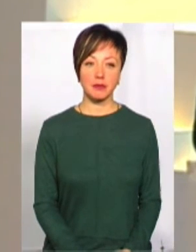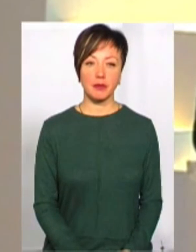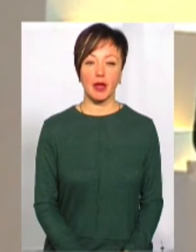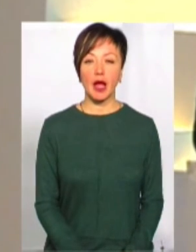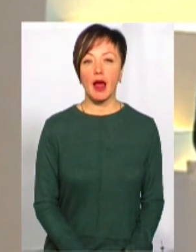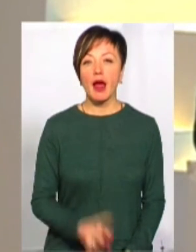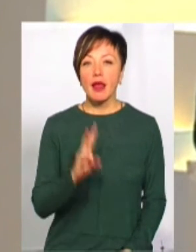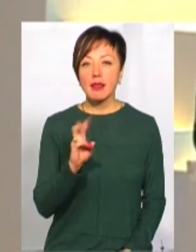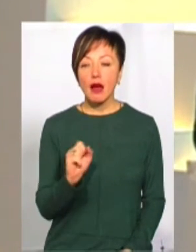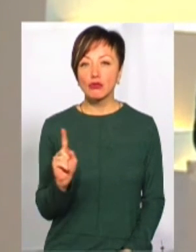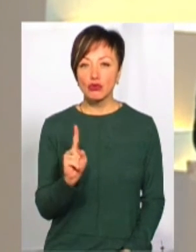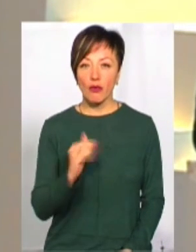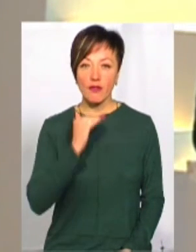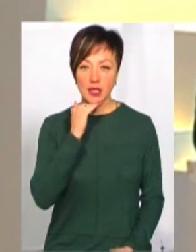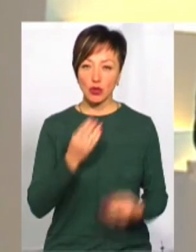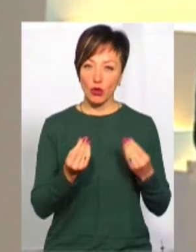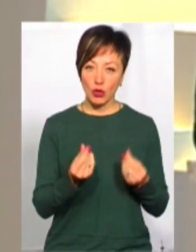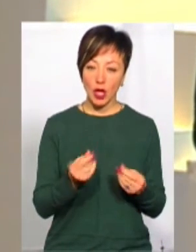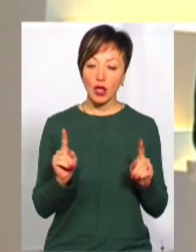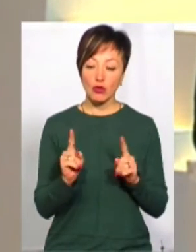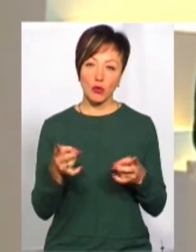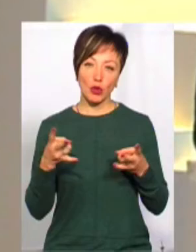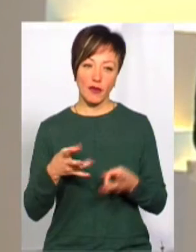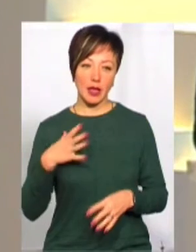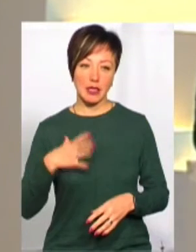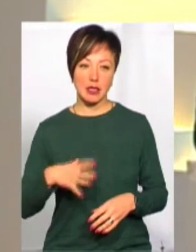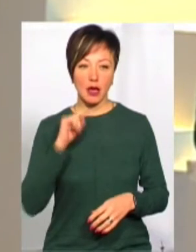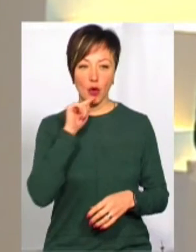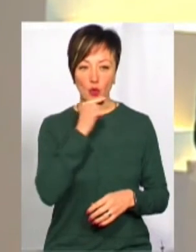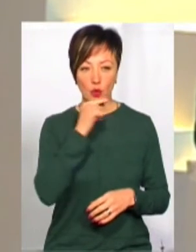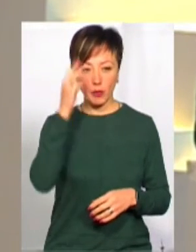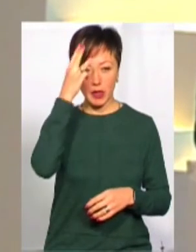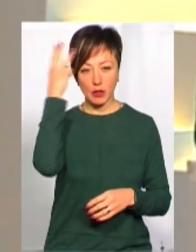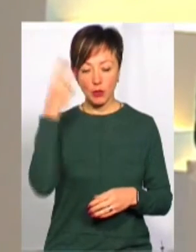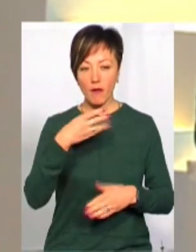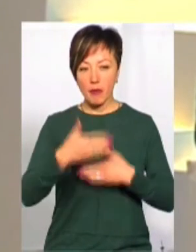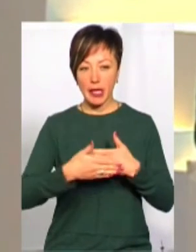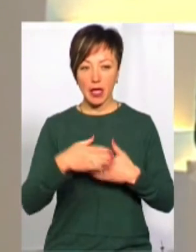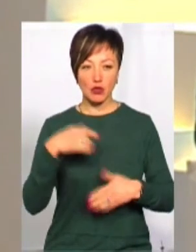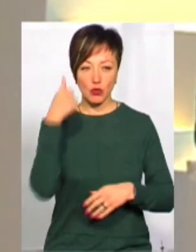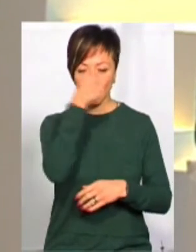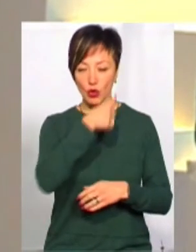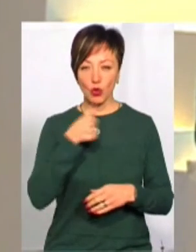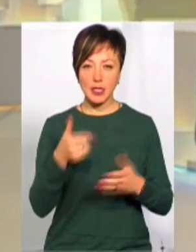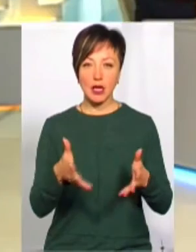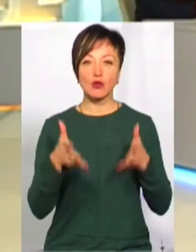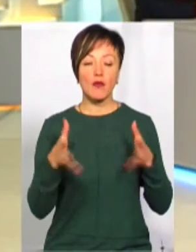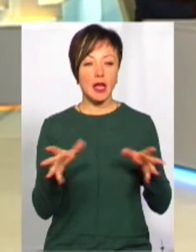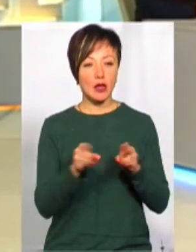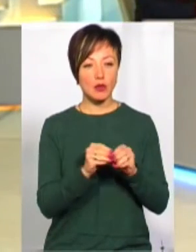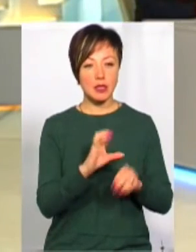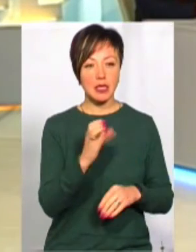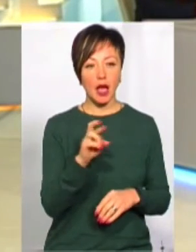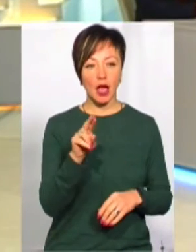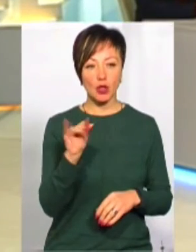На що вистачить грошей, а на чому доведеться Хмельницькому економити у прийдешньому році, будемо з'ясовувати разом із